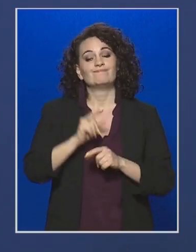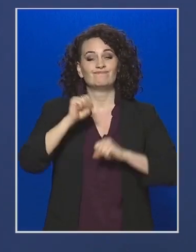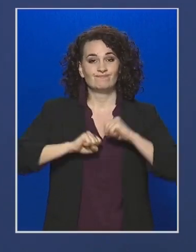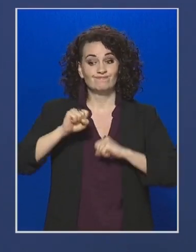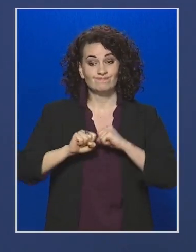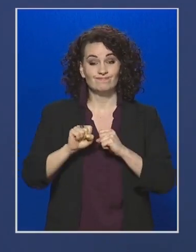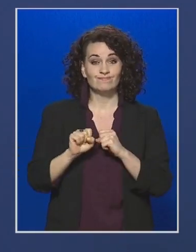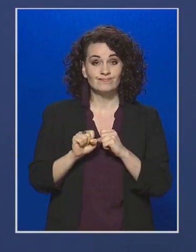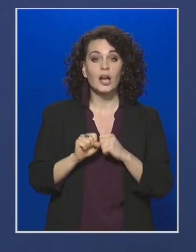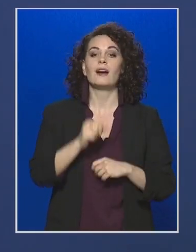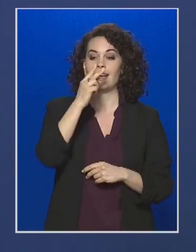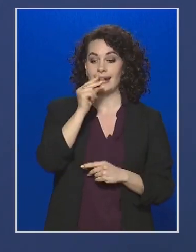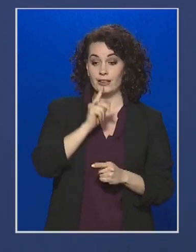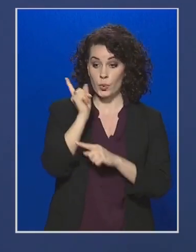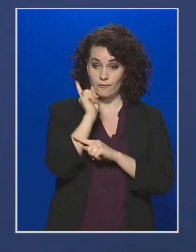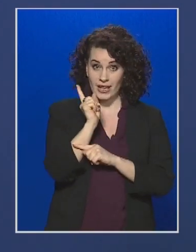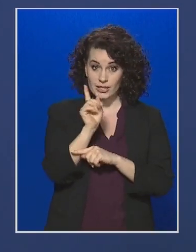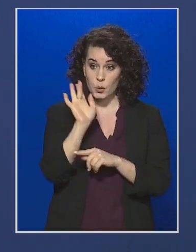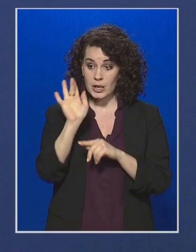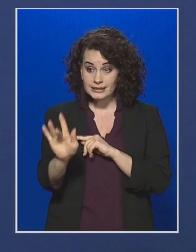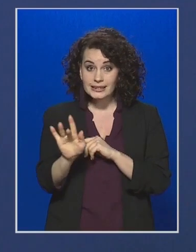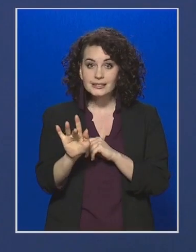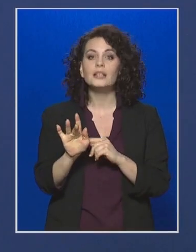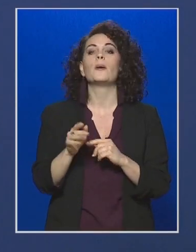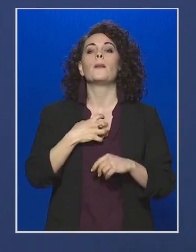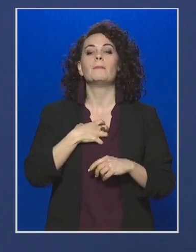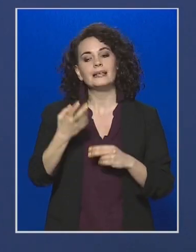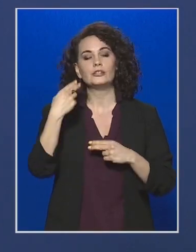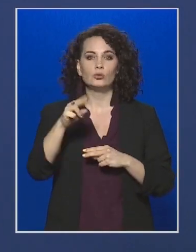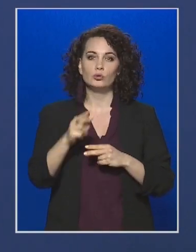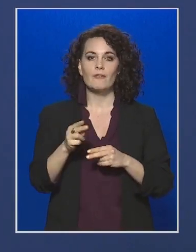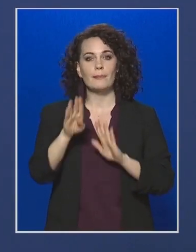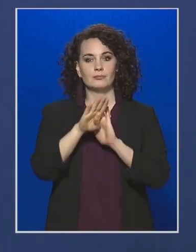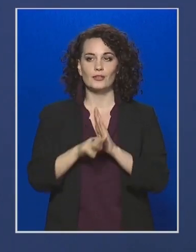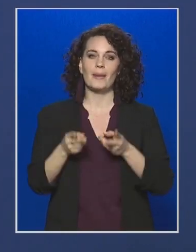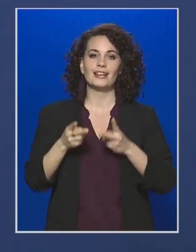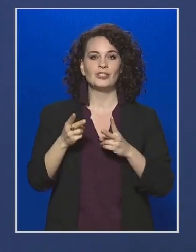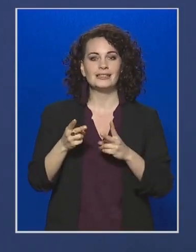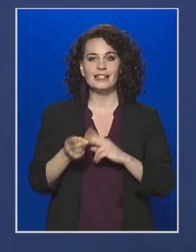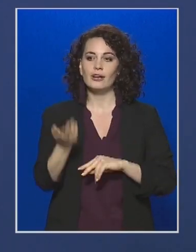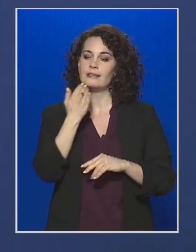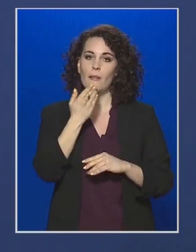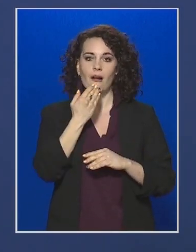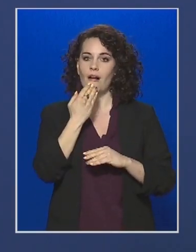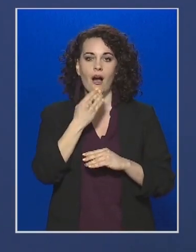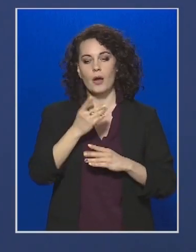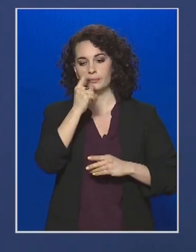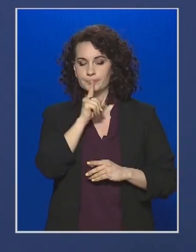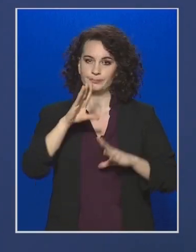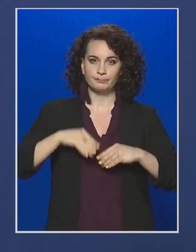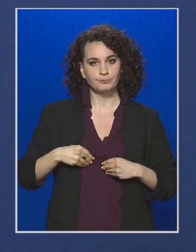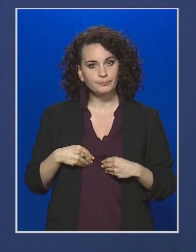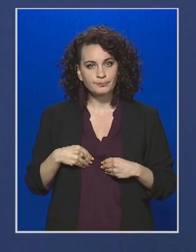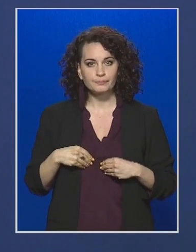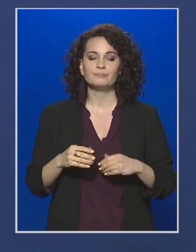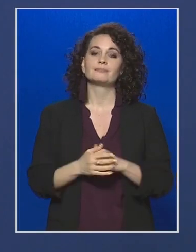is, ahol a rendőri felszólításra a szabálysértés továbbfolytatását nem kívánta abbahagyni az intézkedés